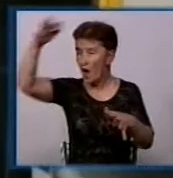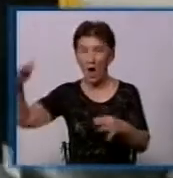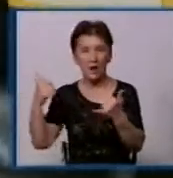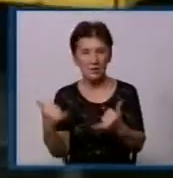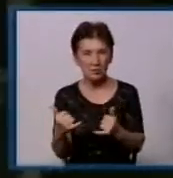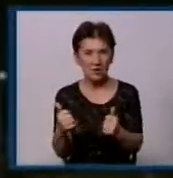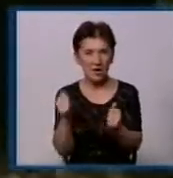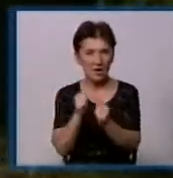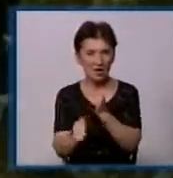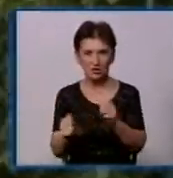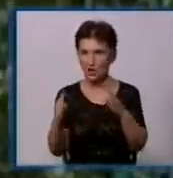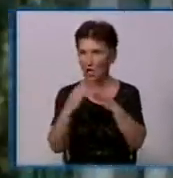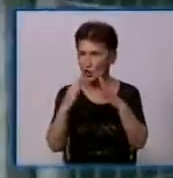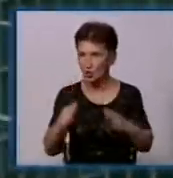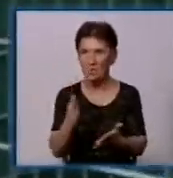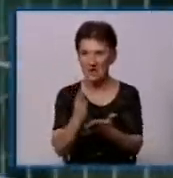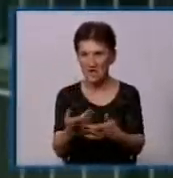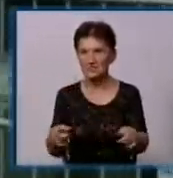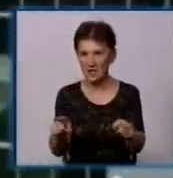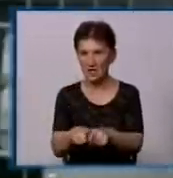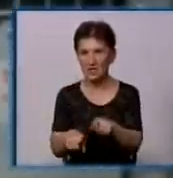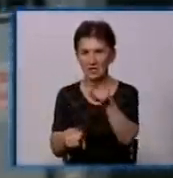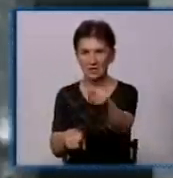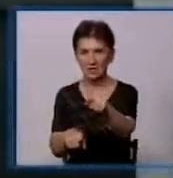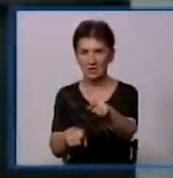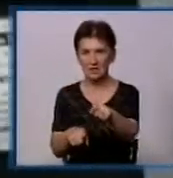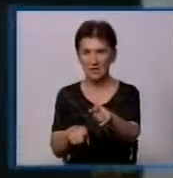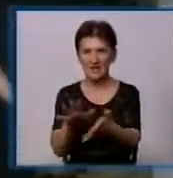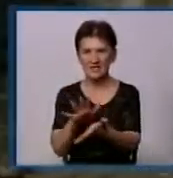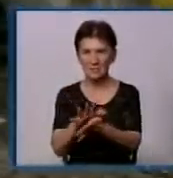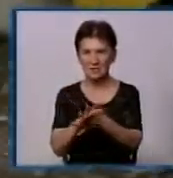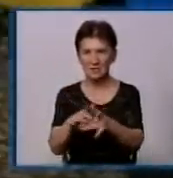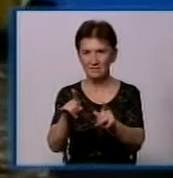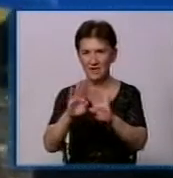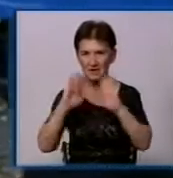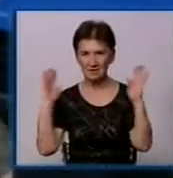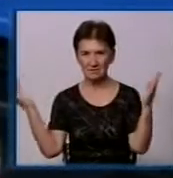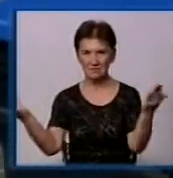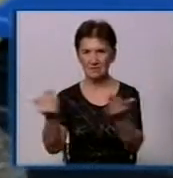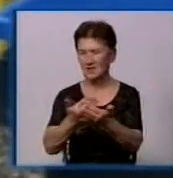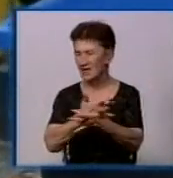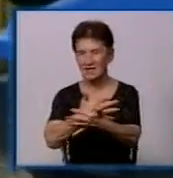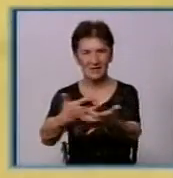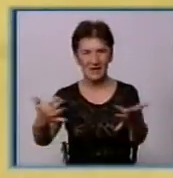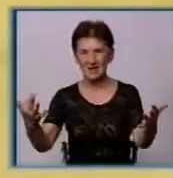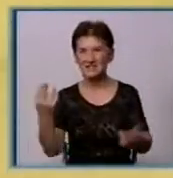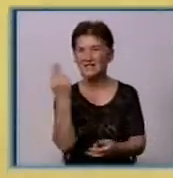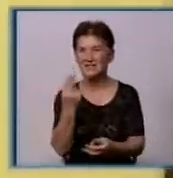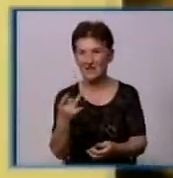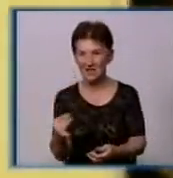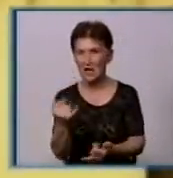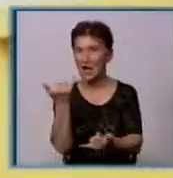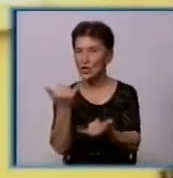житлового будинку є ось такий от сміттєвий майданчик, на якому стоїть багато різнокольорових контейнерів. В